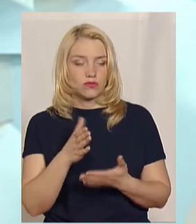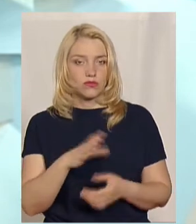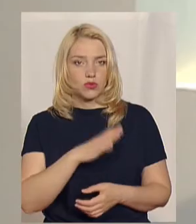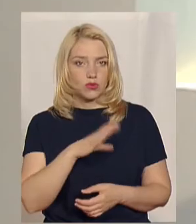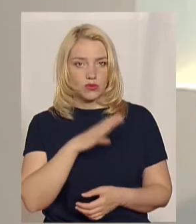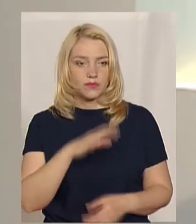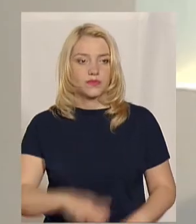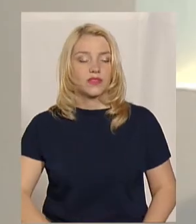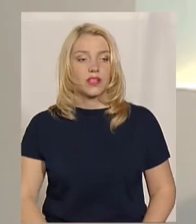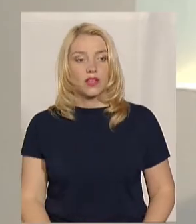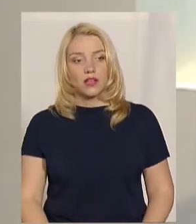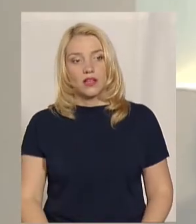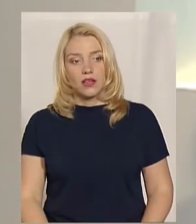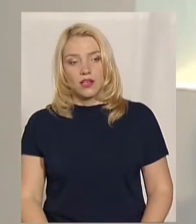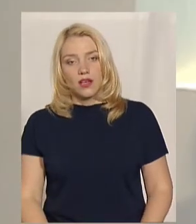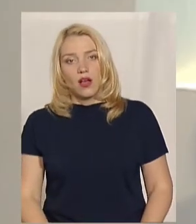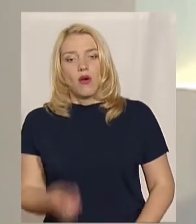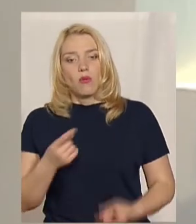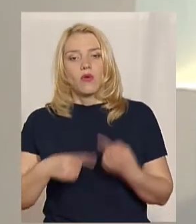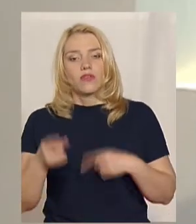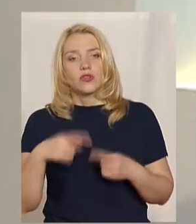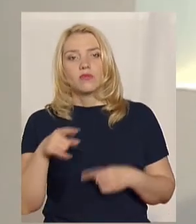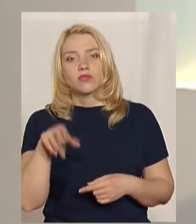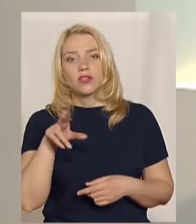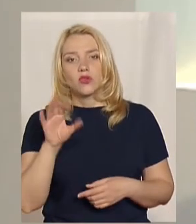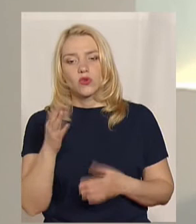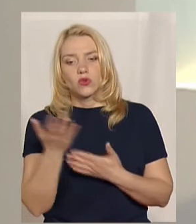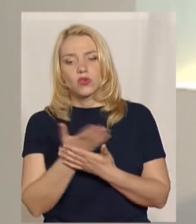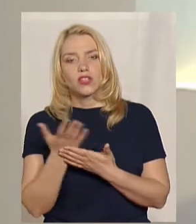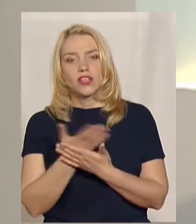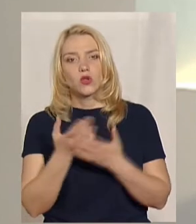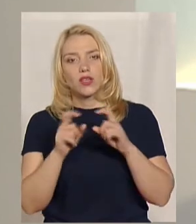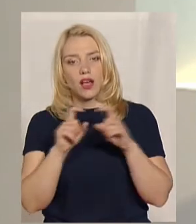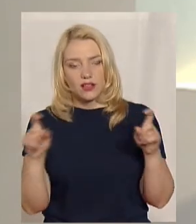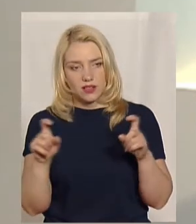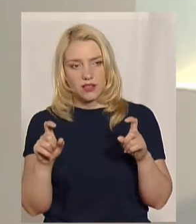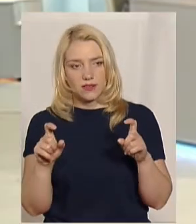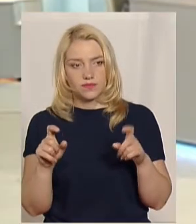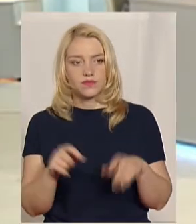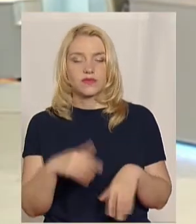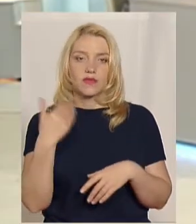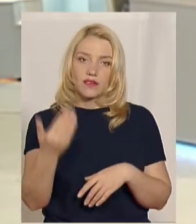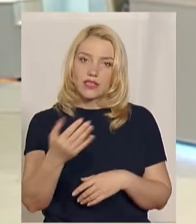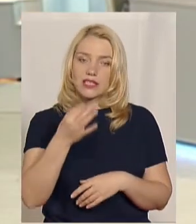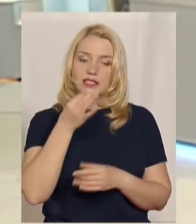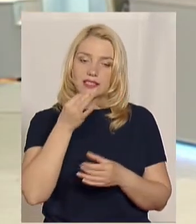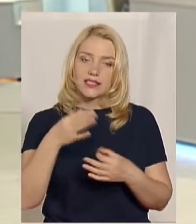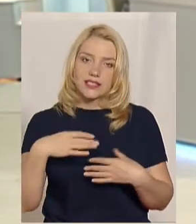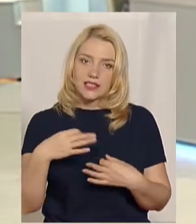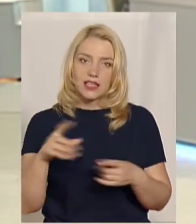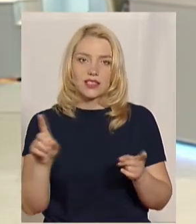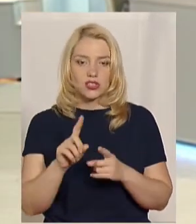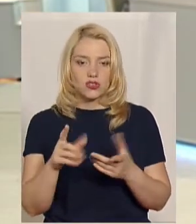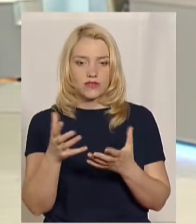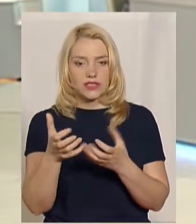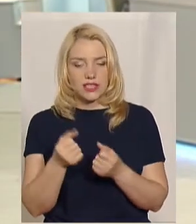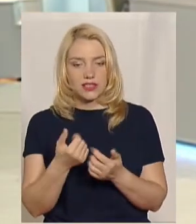Повернімося до кінотеатру. Скажіть про репертуар. От ви сказали, що взяти